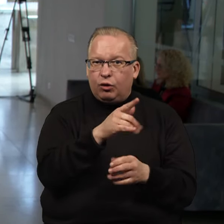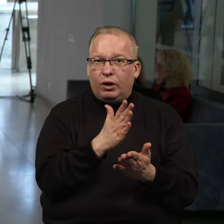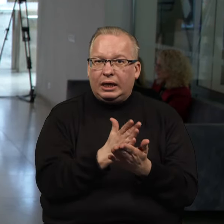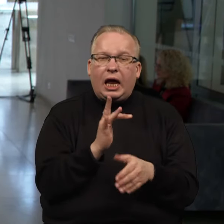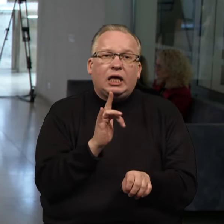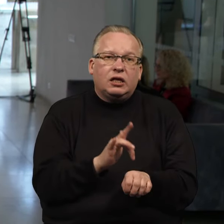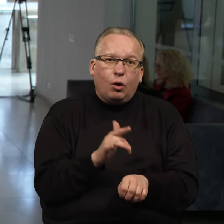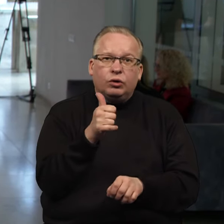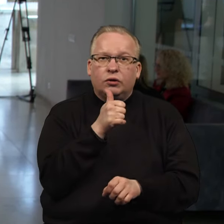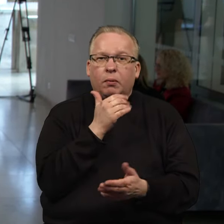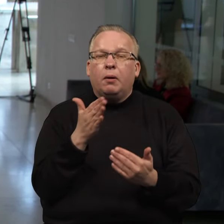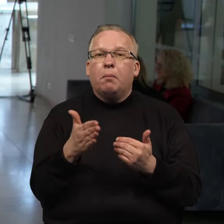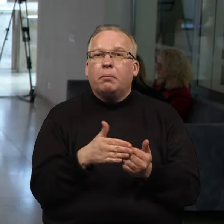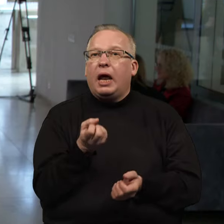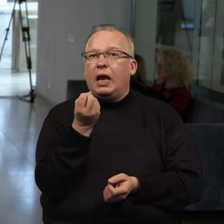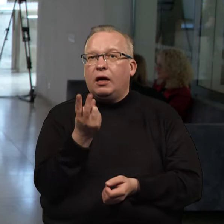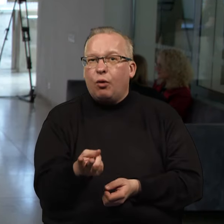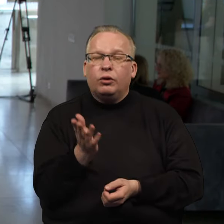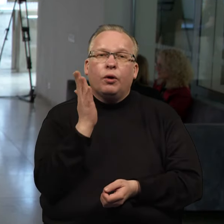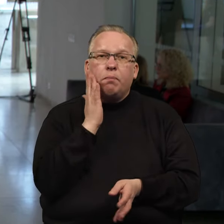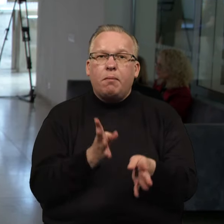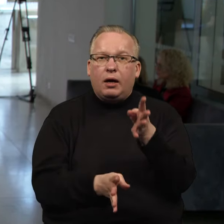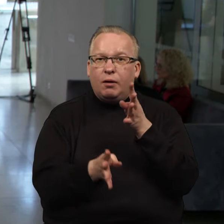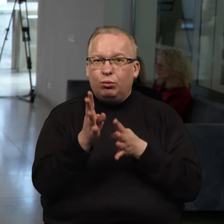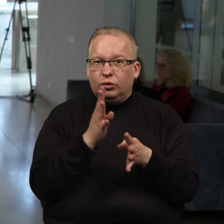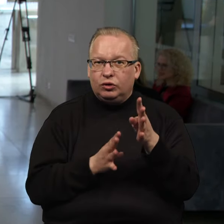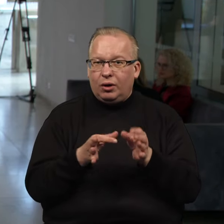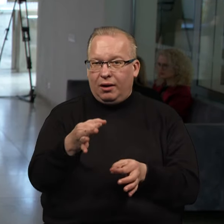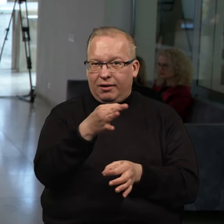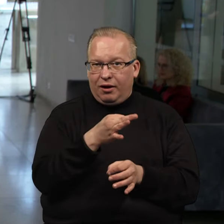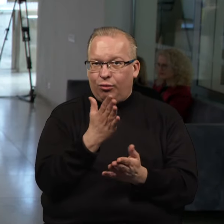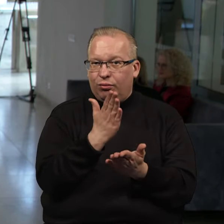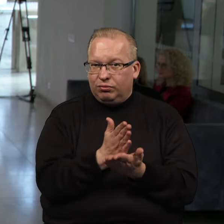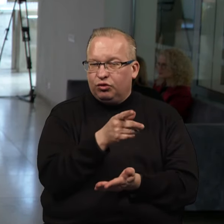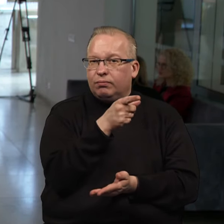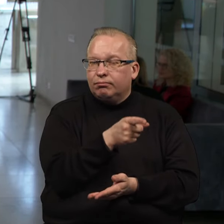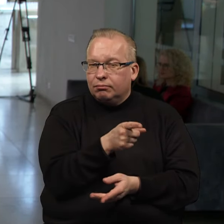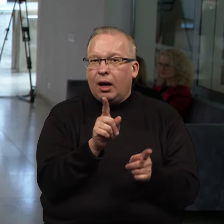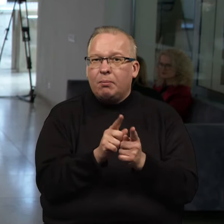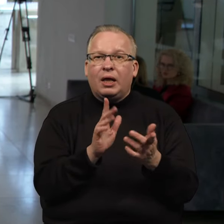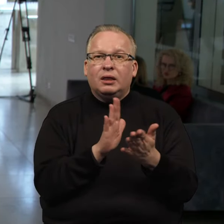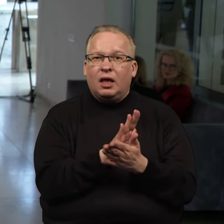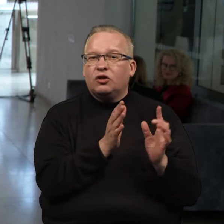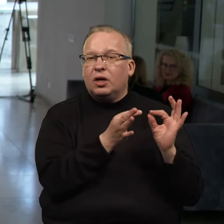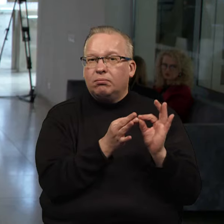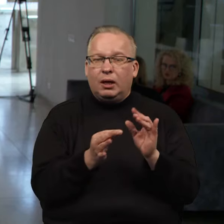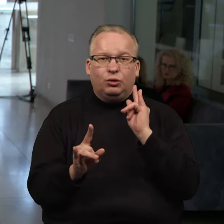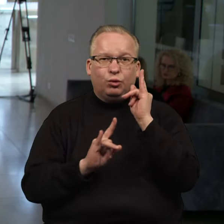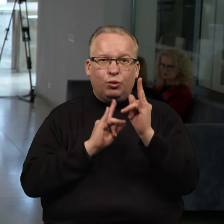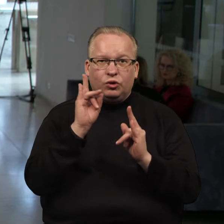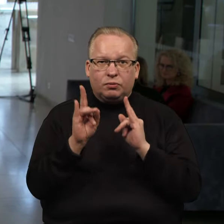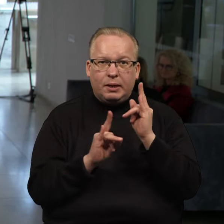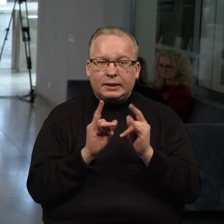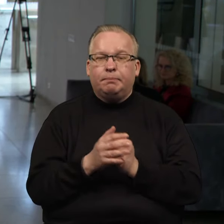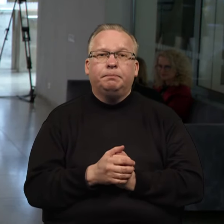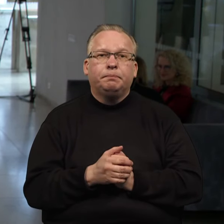jautrios, tarkiam prie ligoninių, mėgamosio rajonose ir taip toliau, kur iš tikrųjų gali turėti ir taršą poveikį, ir trūkšmas garsas ir taip